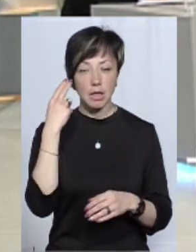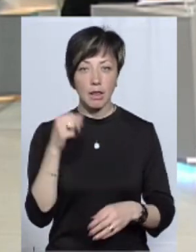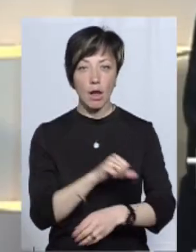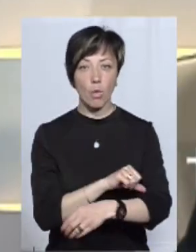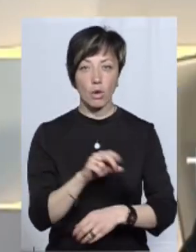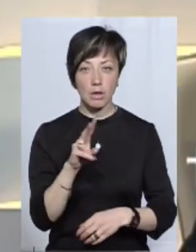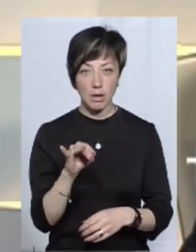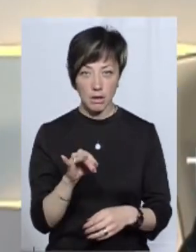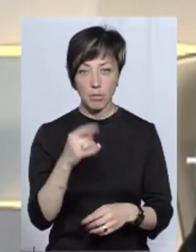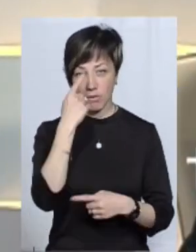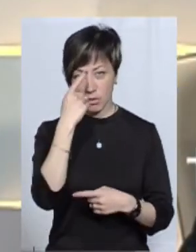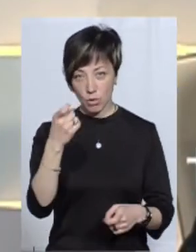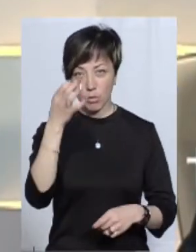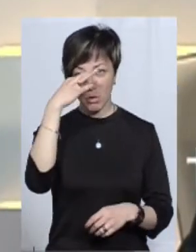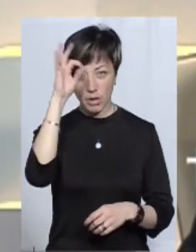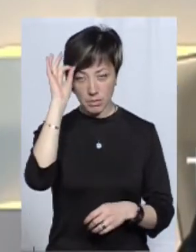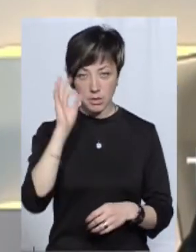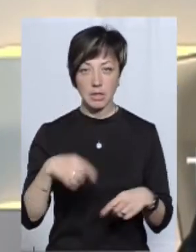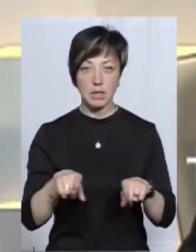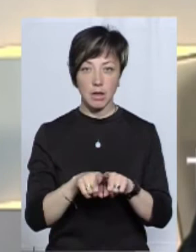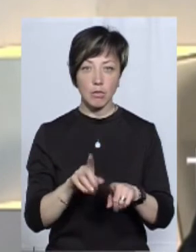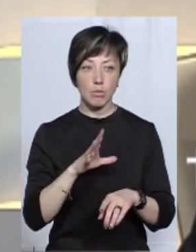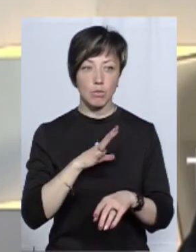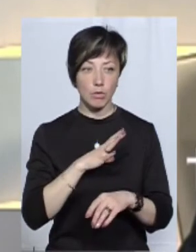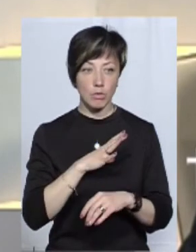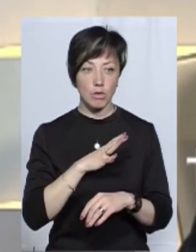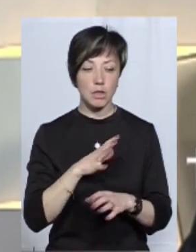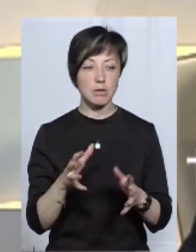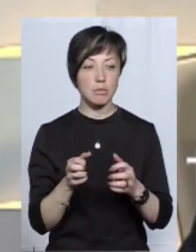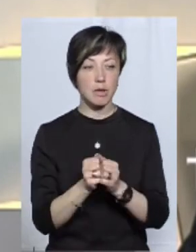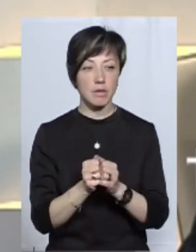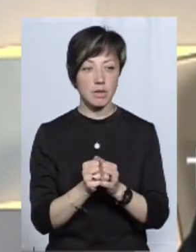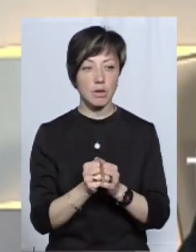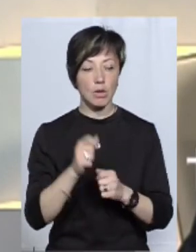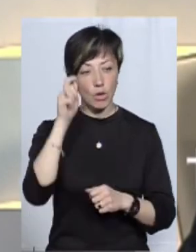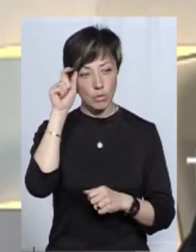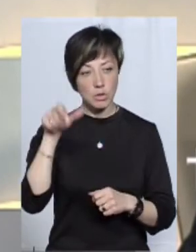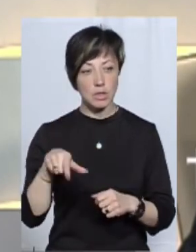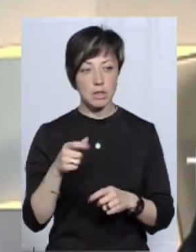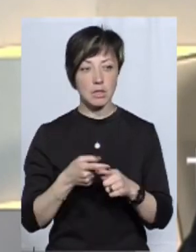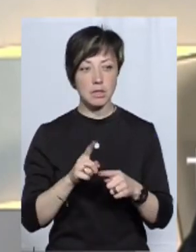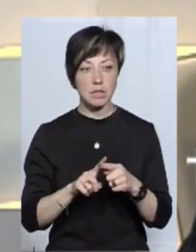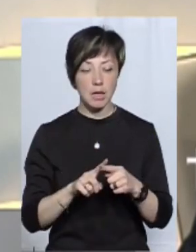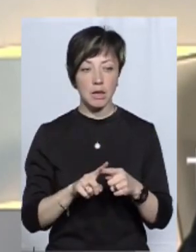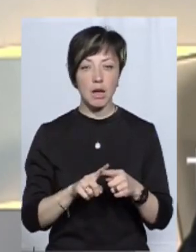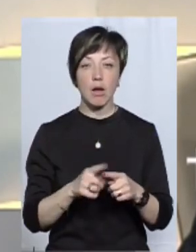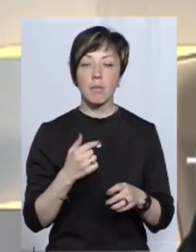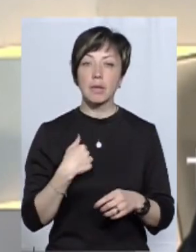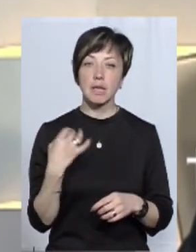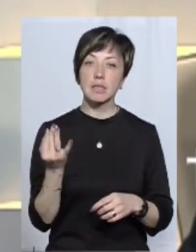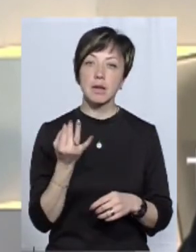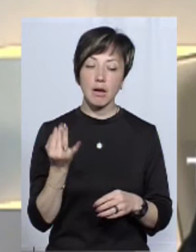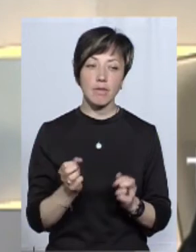наркотики, вони про це повідомили поліції, і таким чином був спіймений той хлопшин, який заказав ці наркотики. Мене